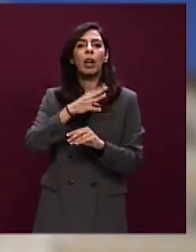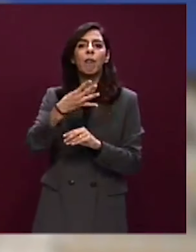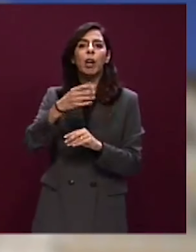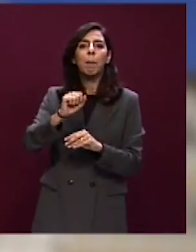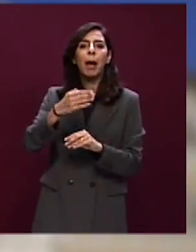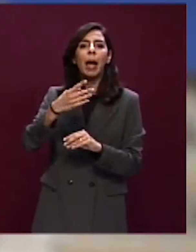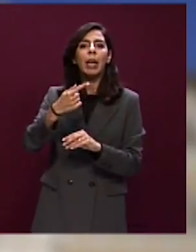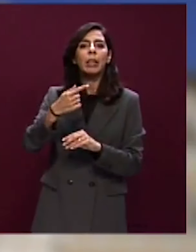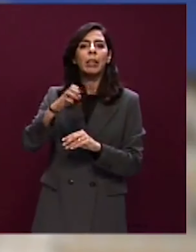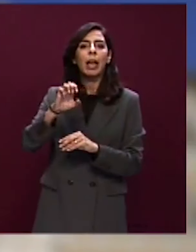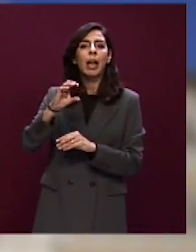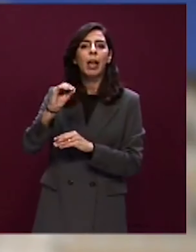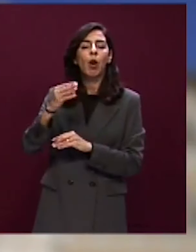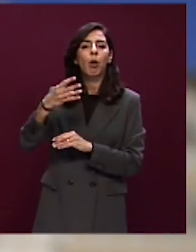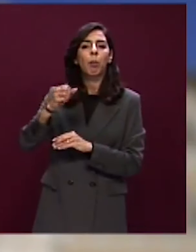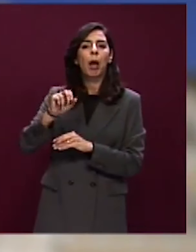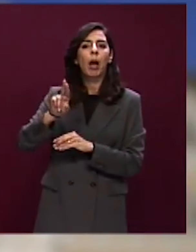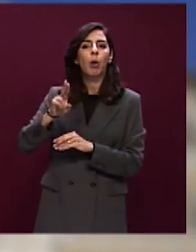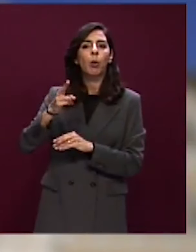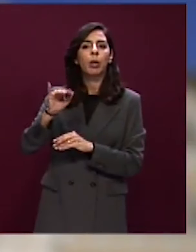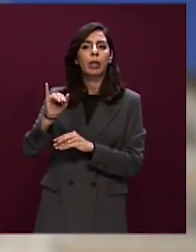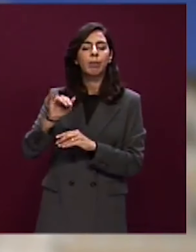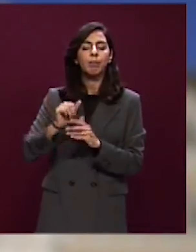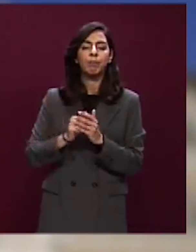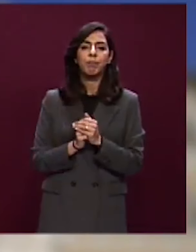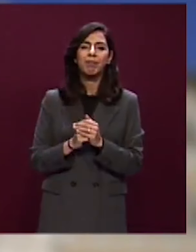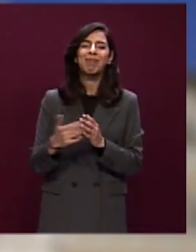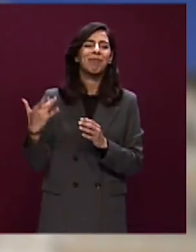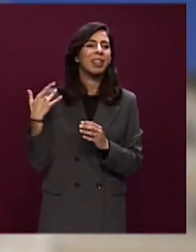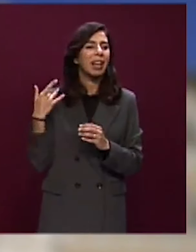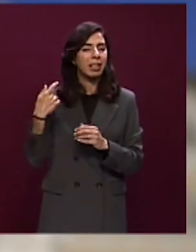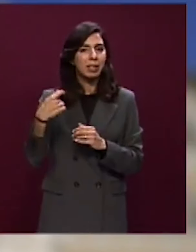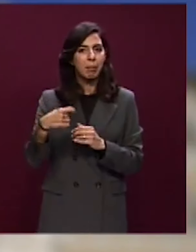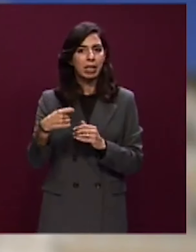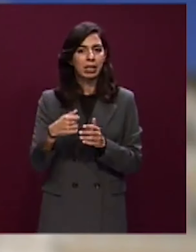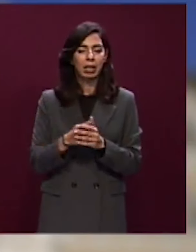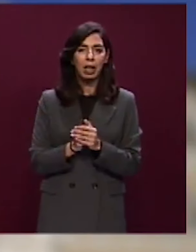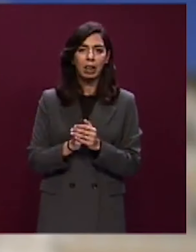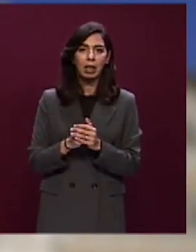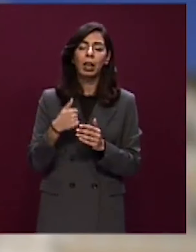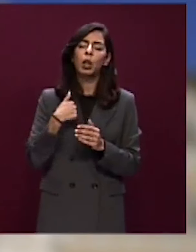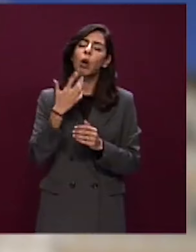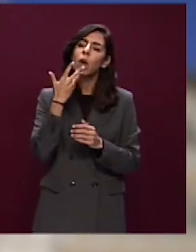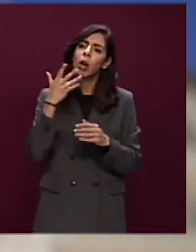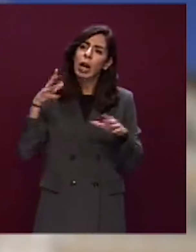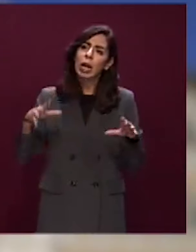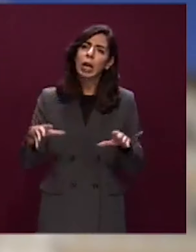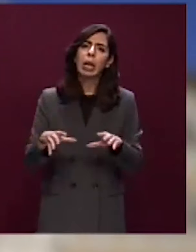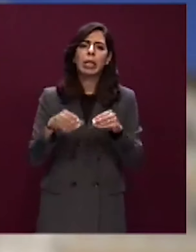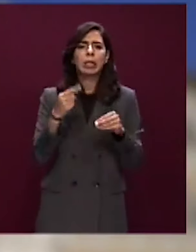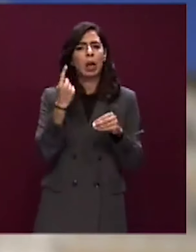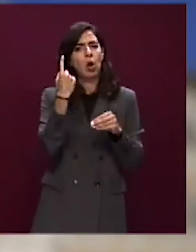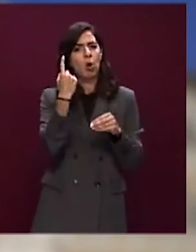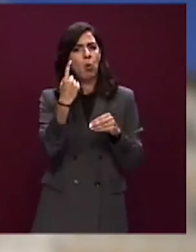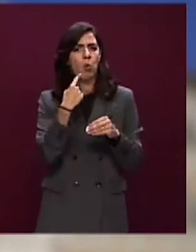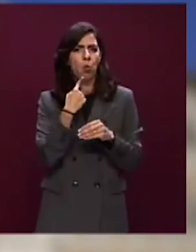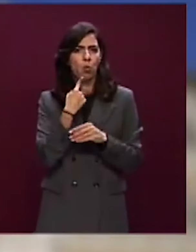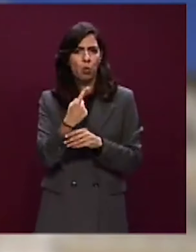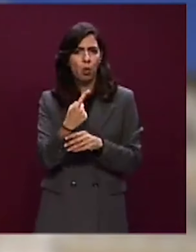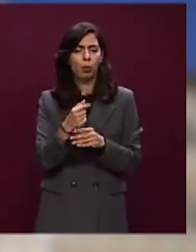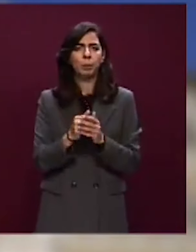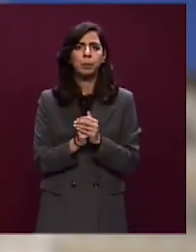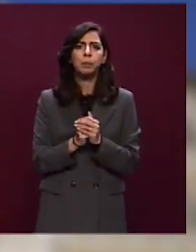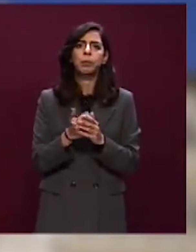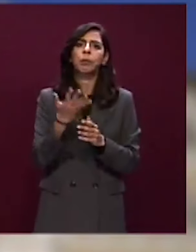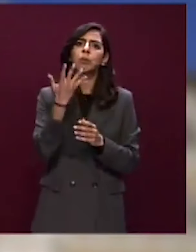Grazie Presidente. Io vorrei iniziare con una cosa. Io vorrei iniziare esprumendo